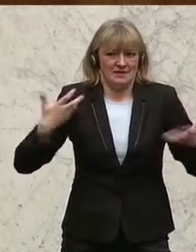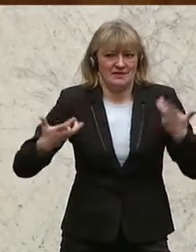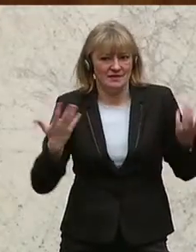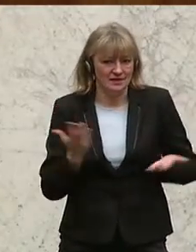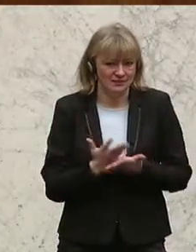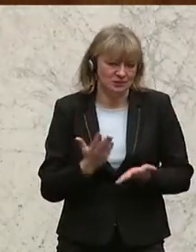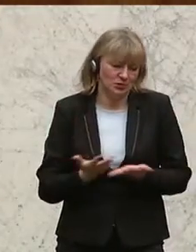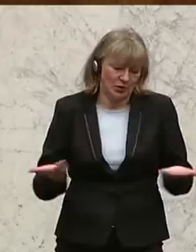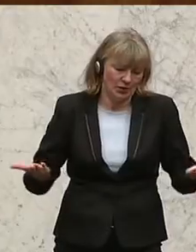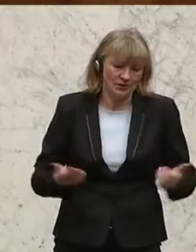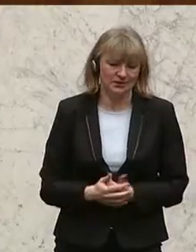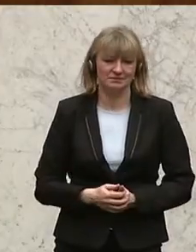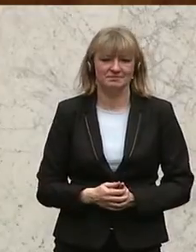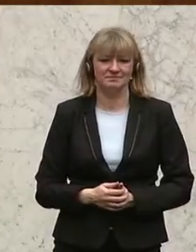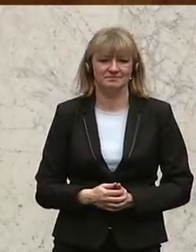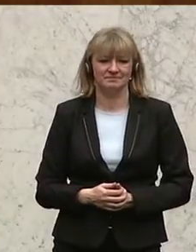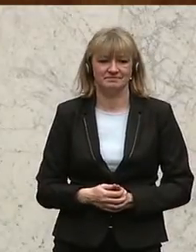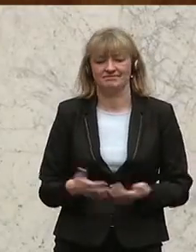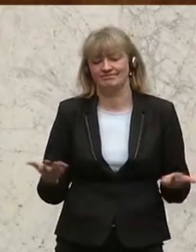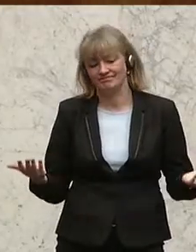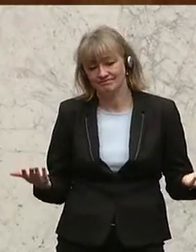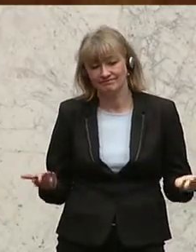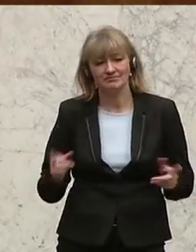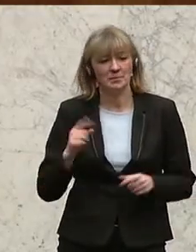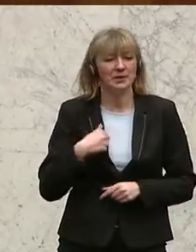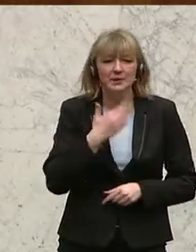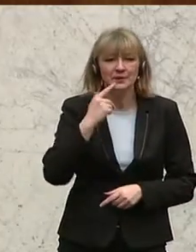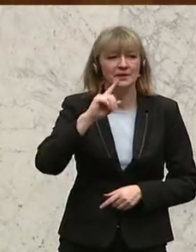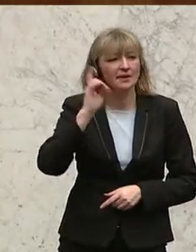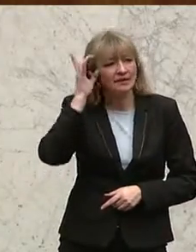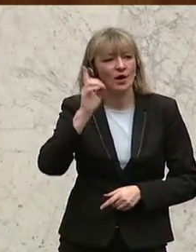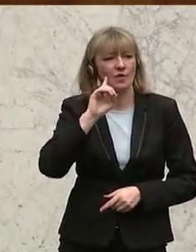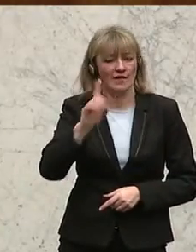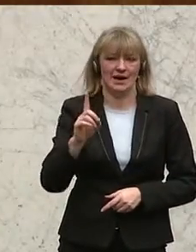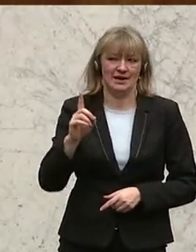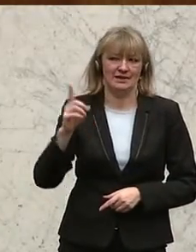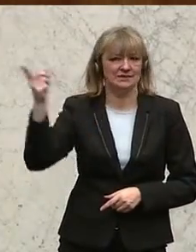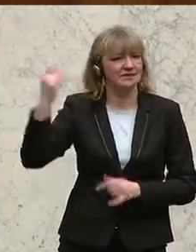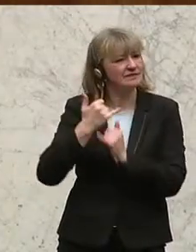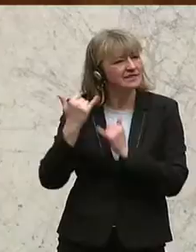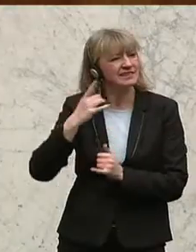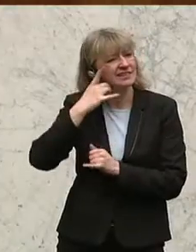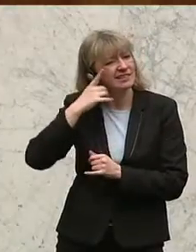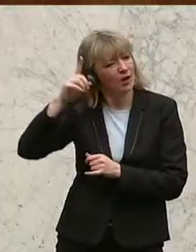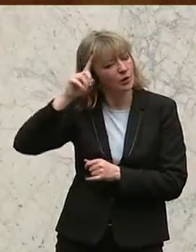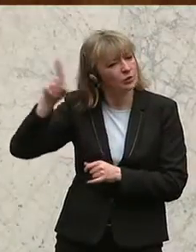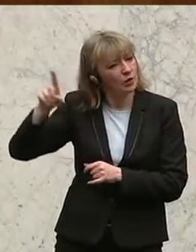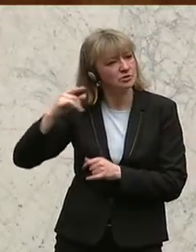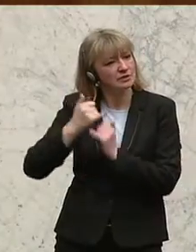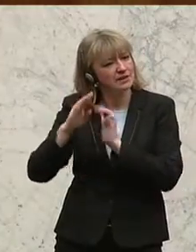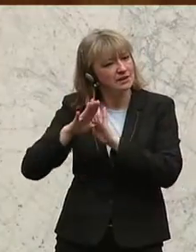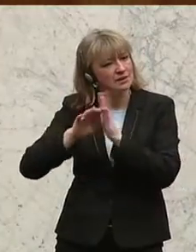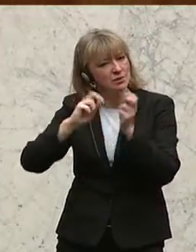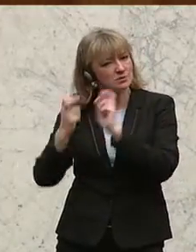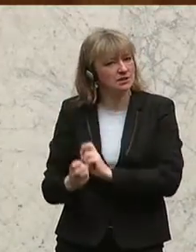aufgebracht deswegen. Da wir noch nicht genau wissen, wie das deutsche Vorhaben ganz genau im